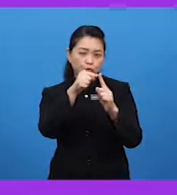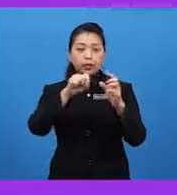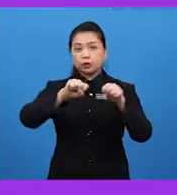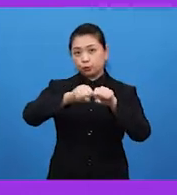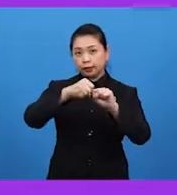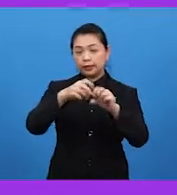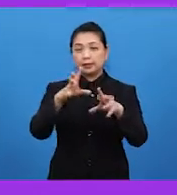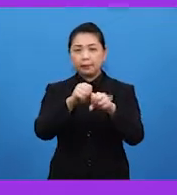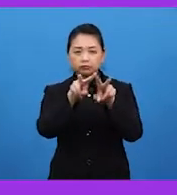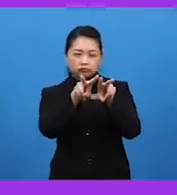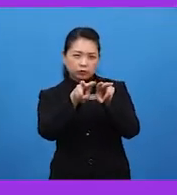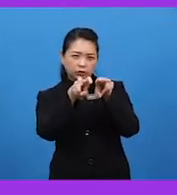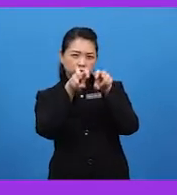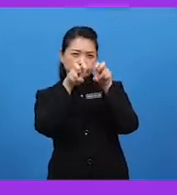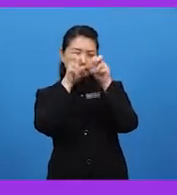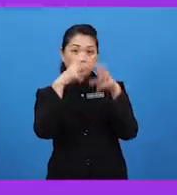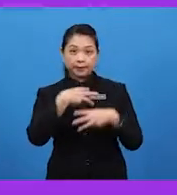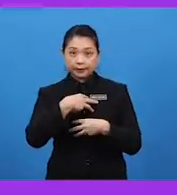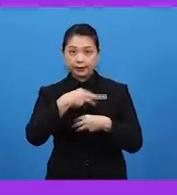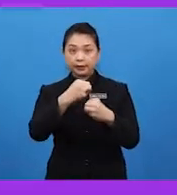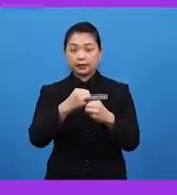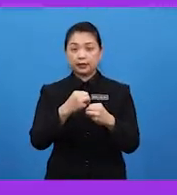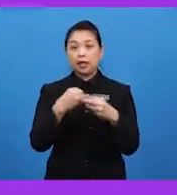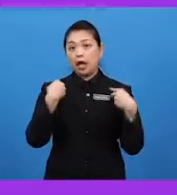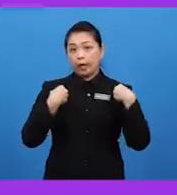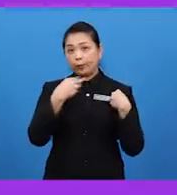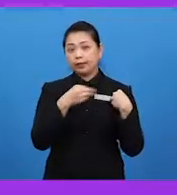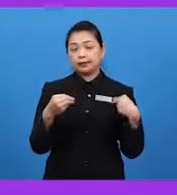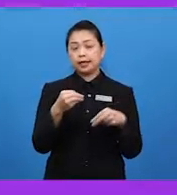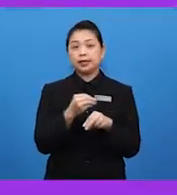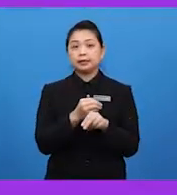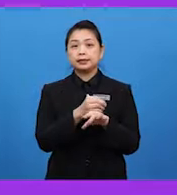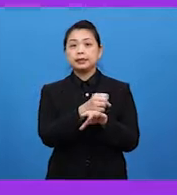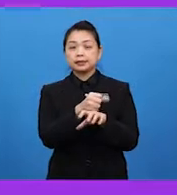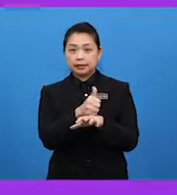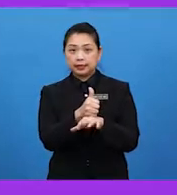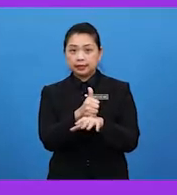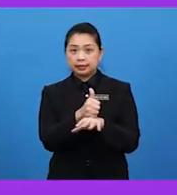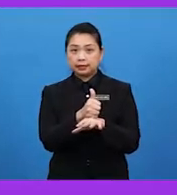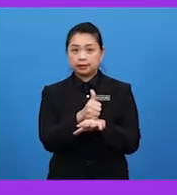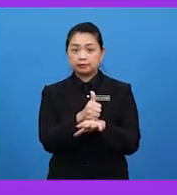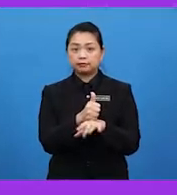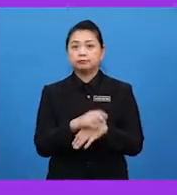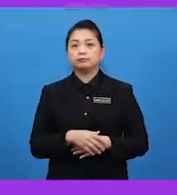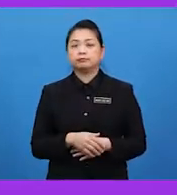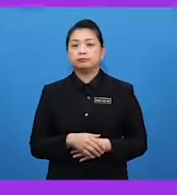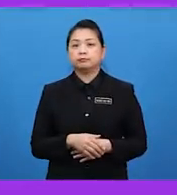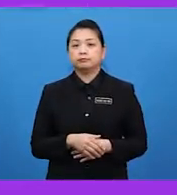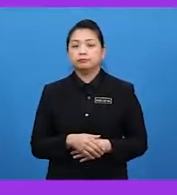menarik minat haiwan dan serangga untuk hinggap atau menghampiri bunga berkenan.